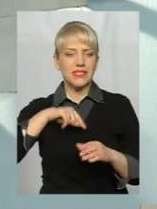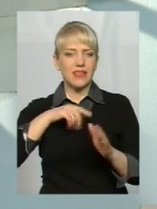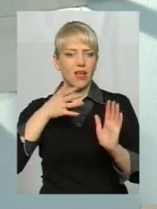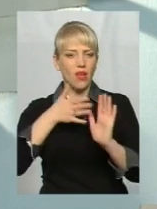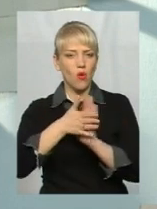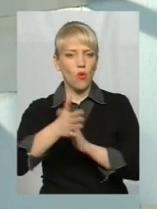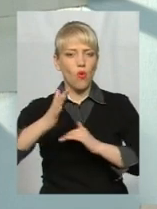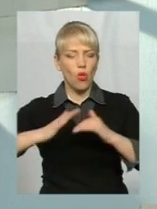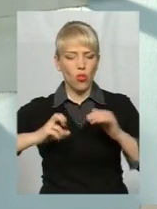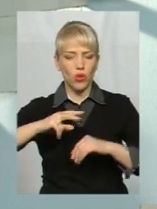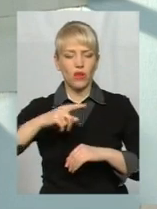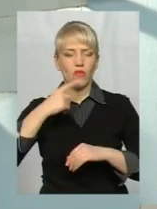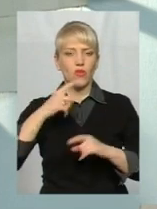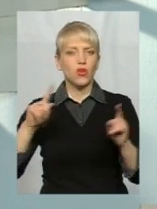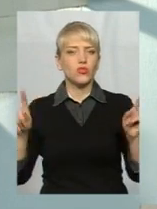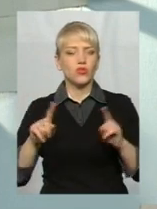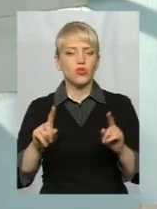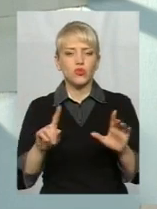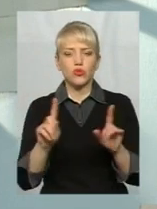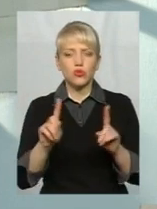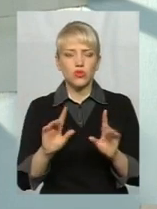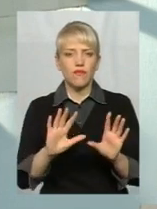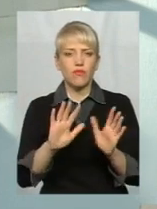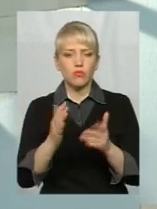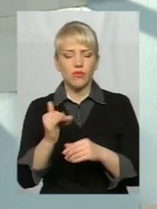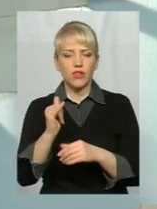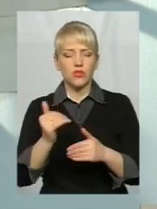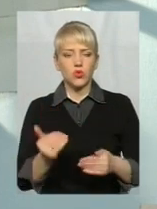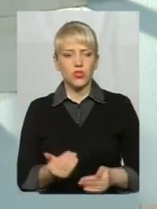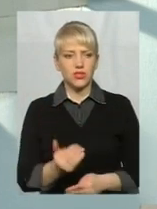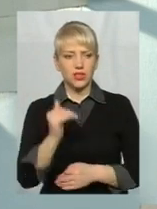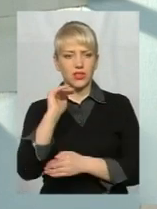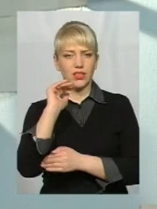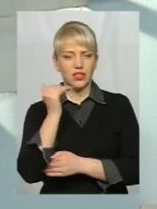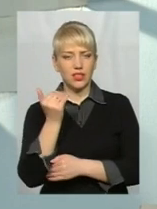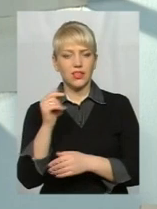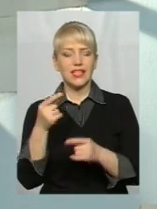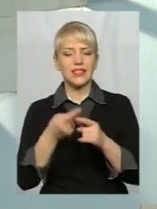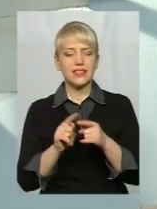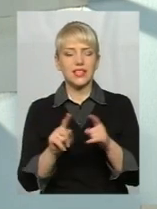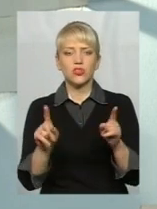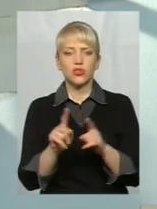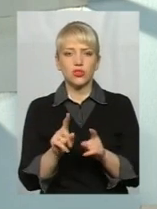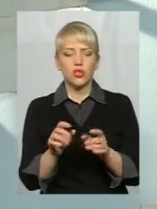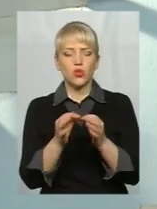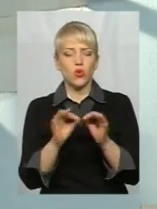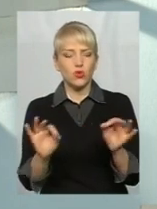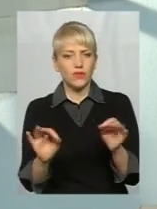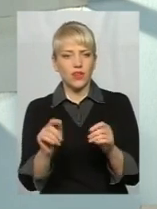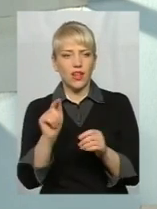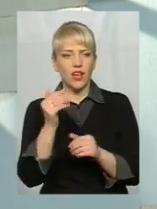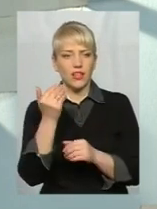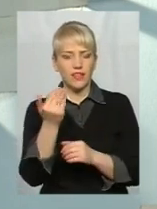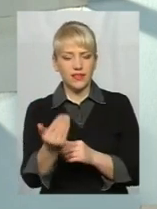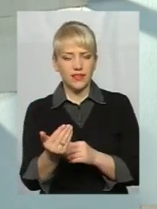щось в житті дитини відбувається і оце щось дозволяє їй або спонукає її в якесь